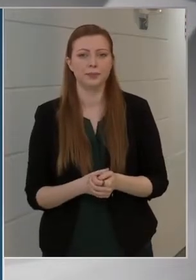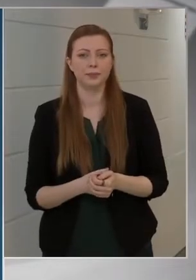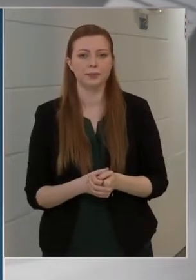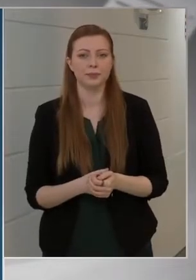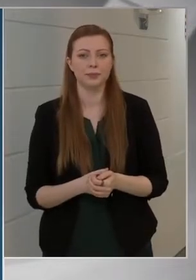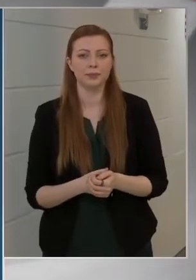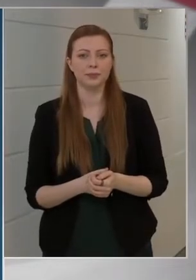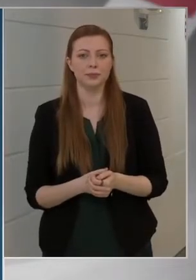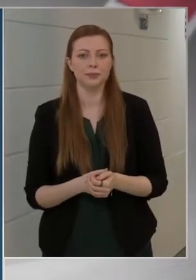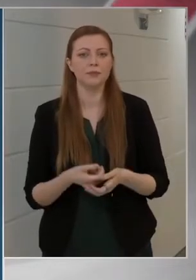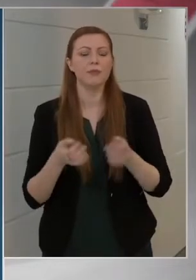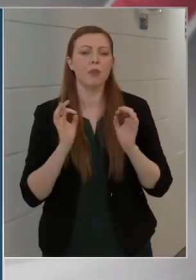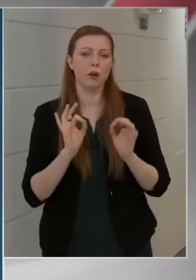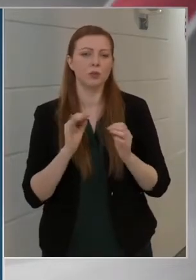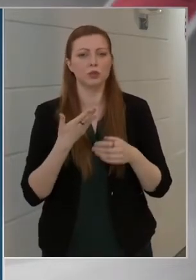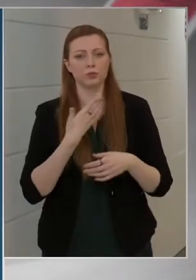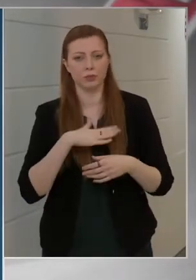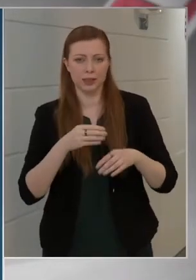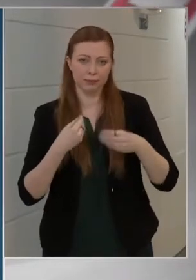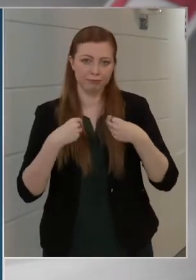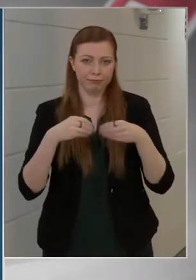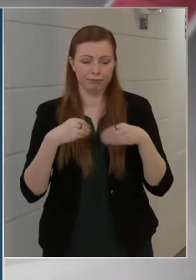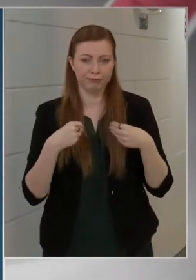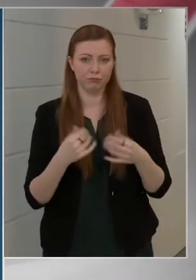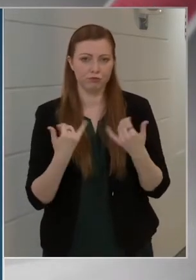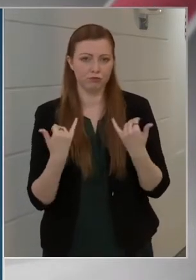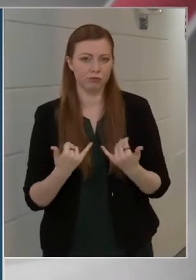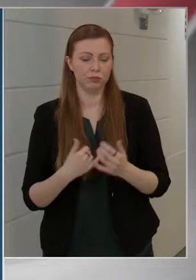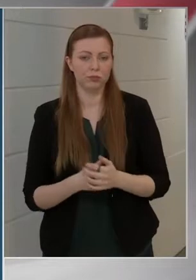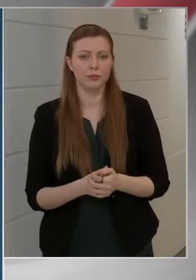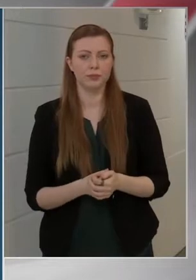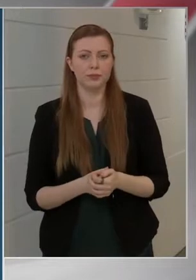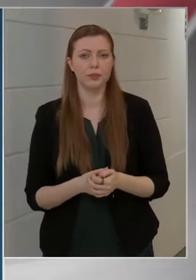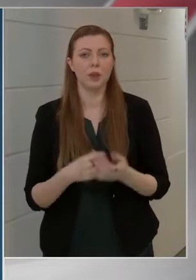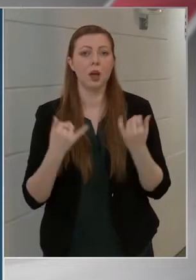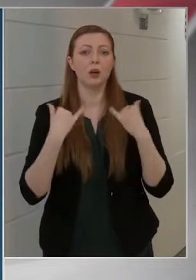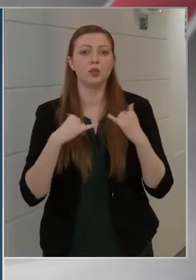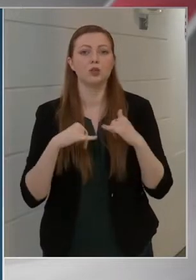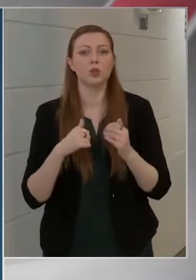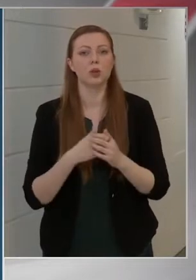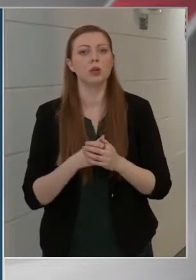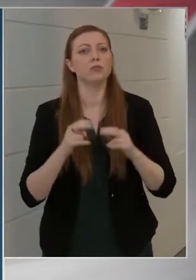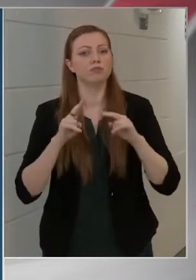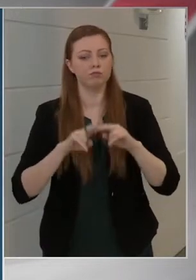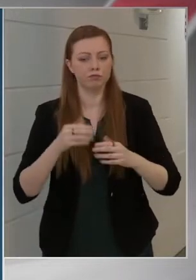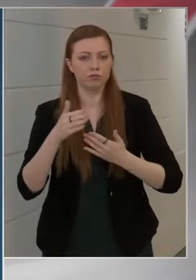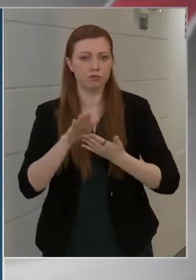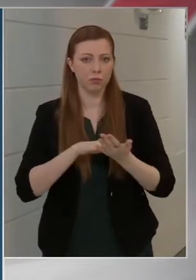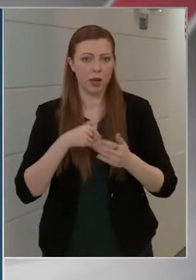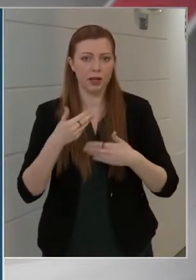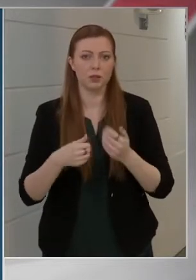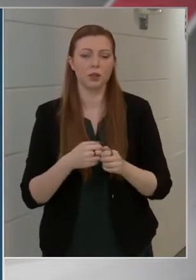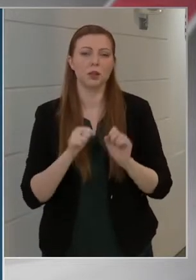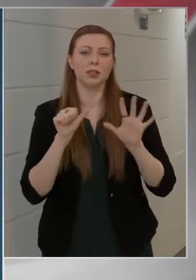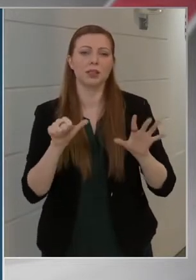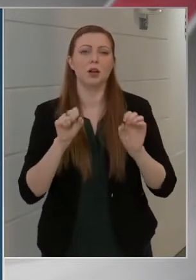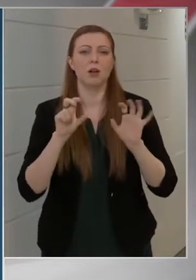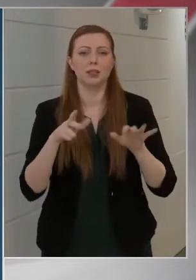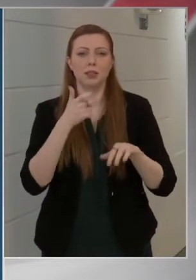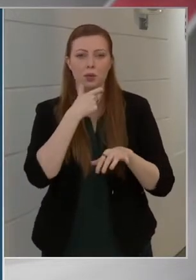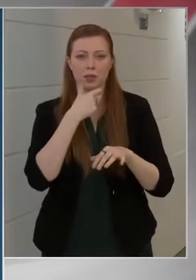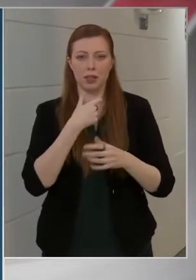Az aktualitásokról is szeretnék beszámolni. Csütörtökön rendben megkezdődött a 16-18